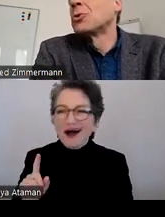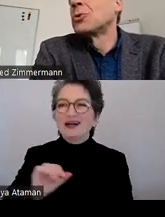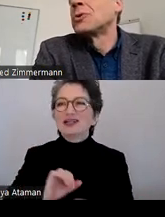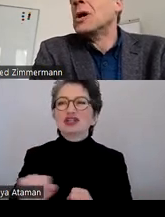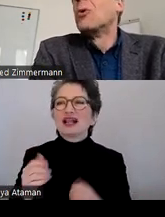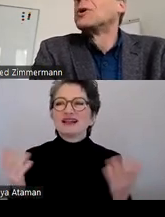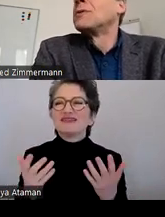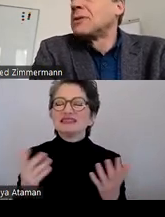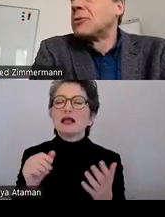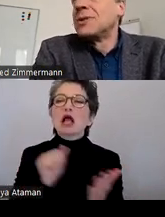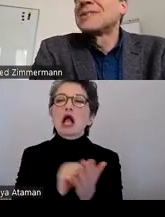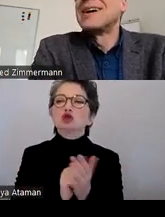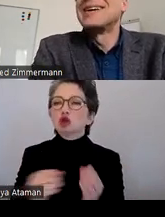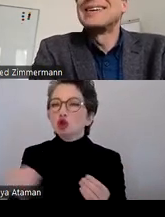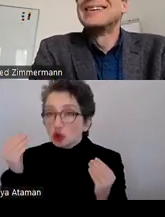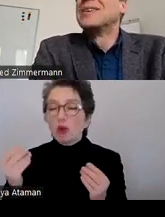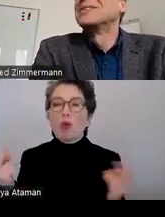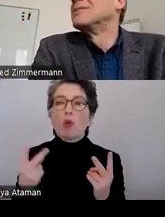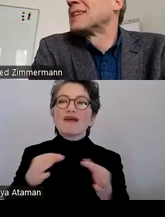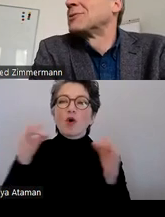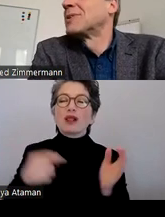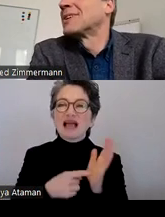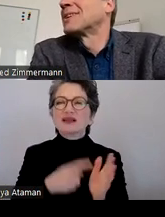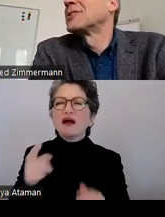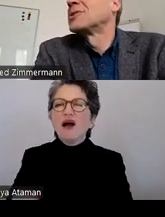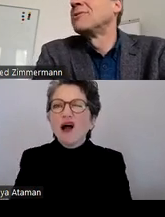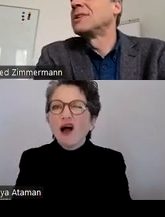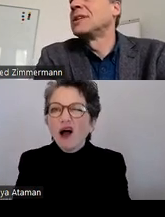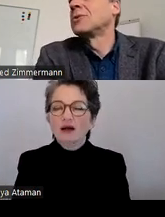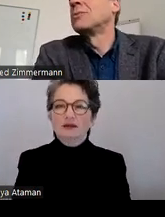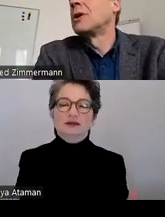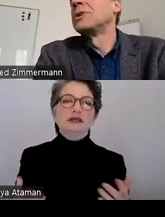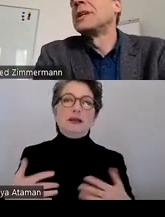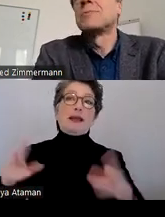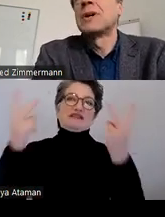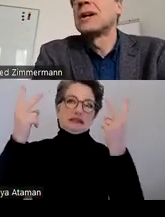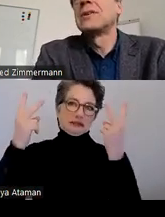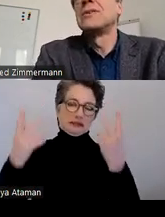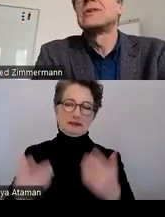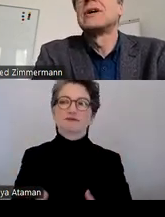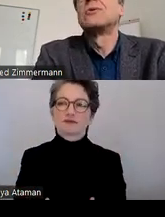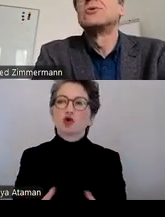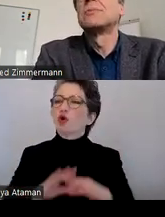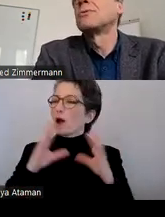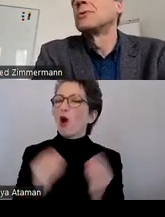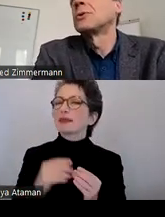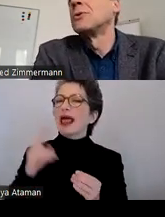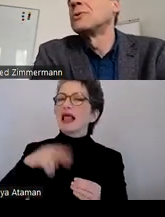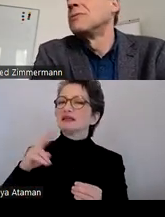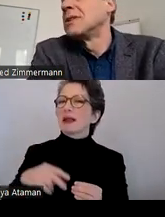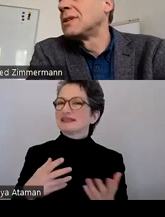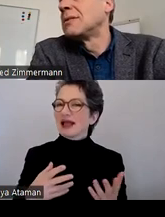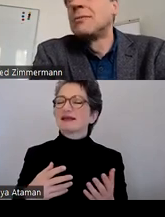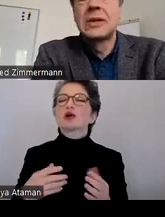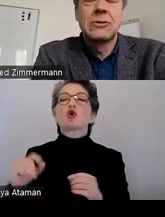dass man es ausdruckt. Oder wenn ich Folien zeige, und dann wird es halt doch ganz schnell wichtig. Und überhaupt, die Lesbarkeit ist ja auch unabhängig von der